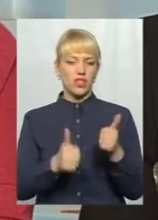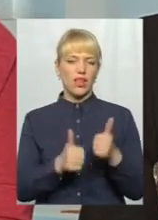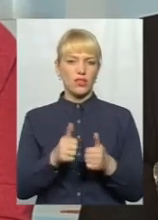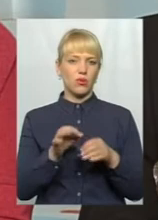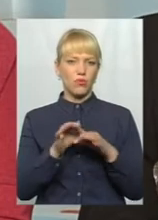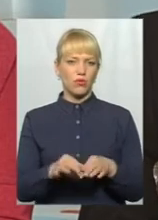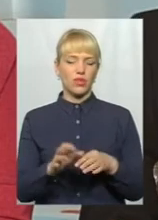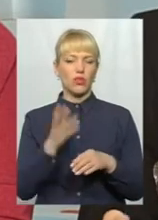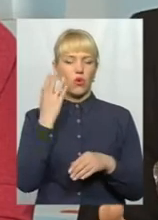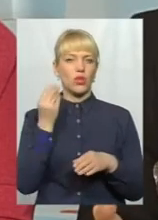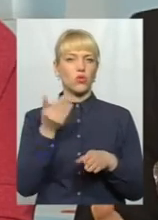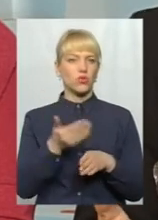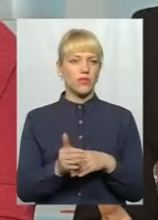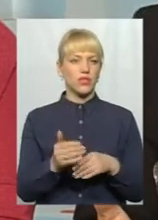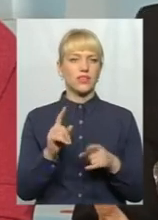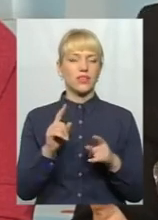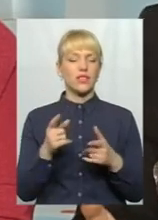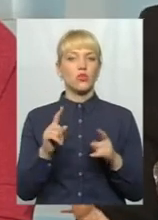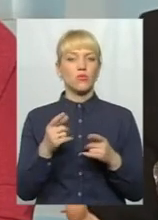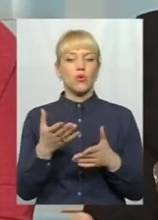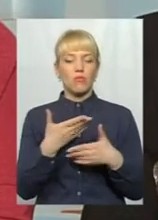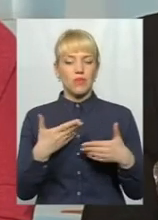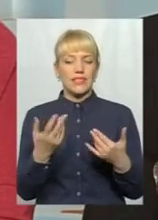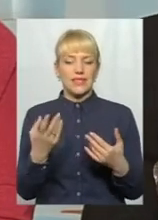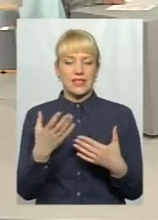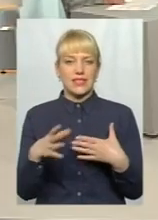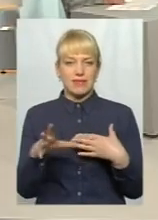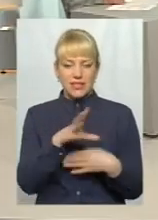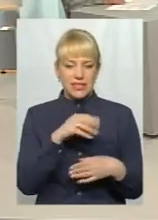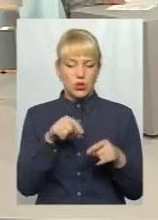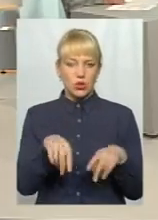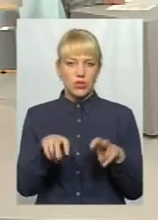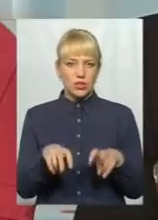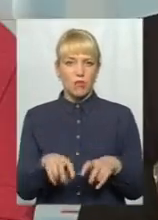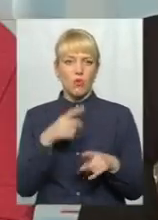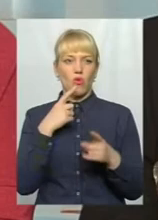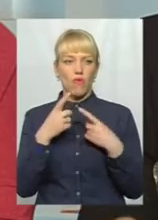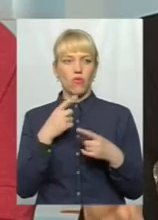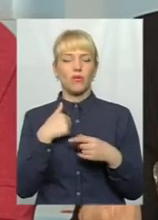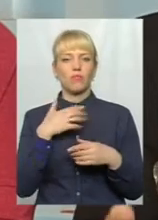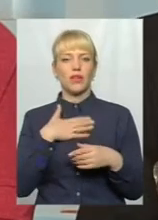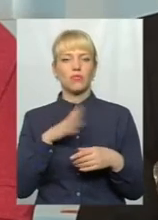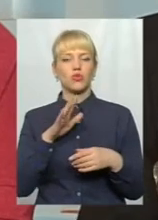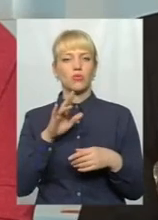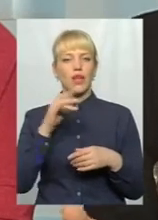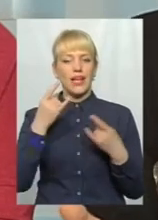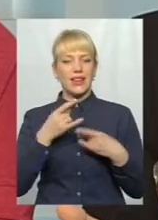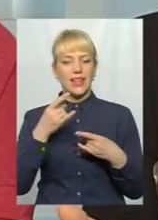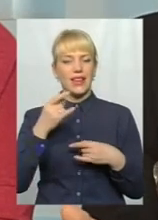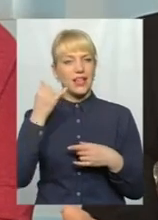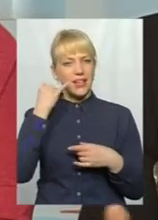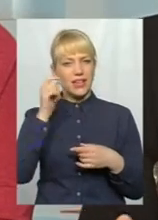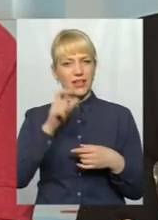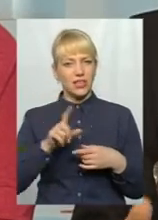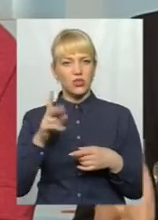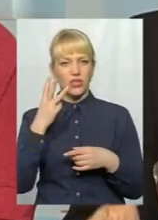кошти і все інше. Тому ми, і ось зараз, як разом з вами сидимо в цій студії, говоримо, і дуже приємно, що наш телеглядач, який вже два рази чи три рази